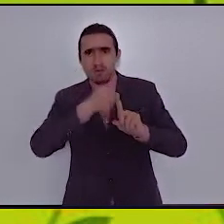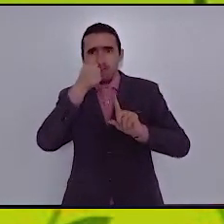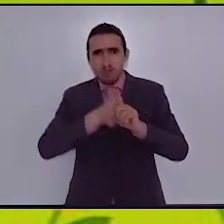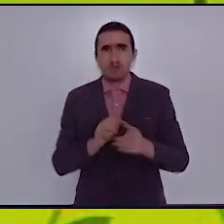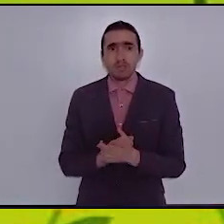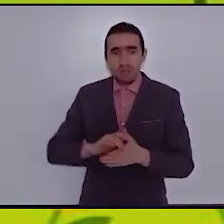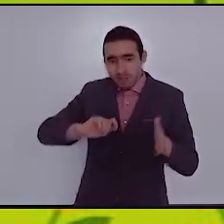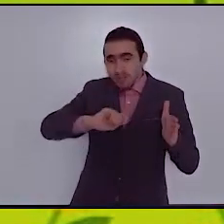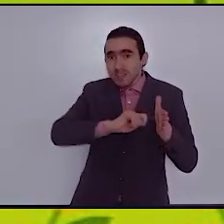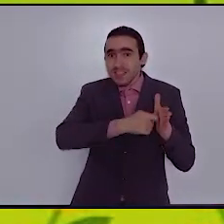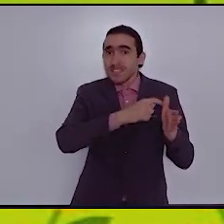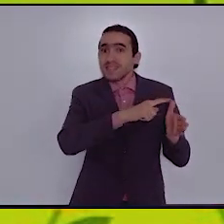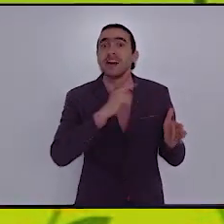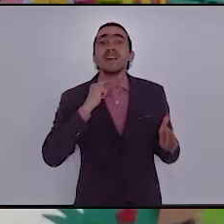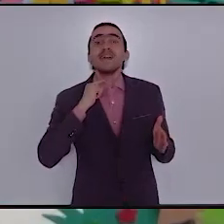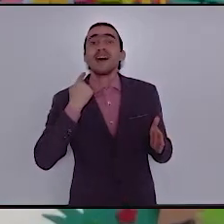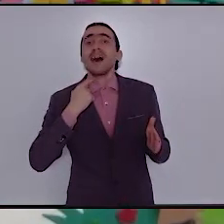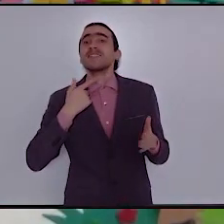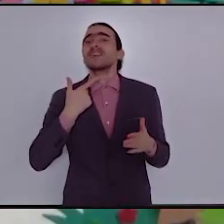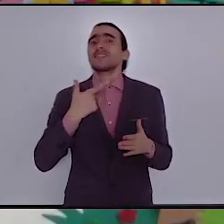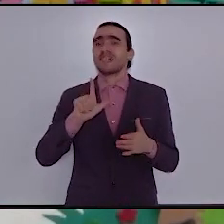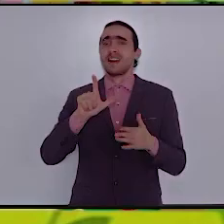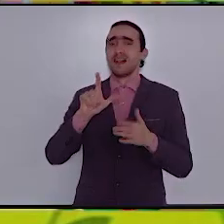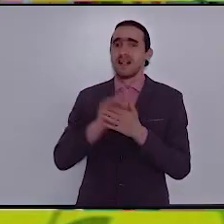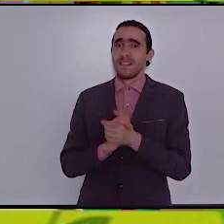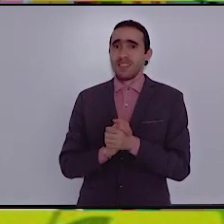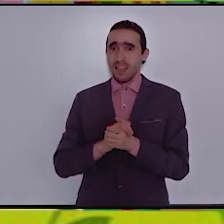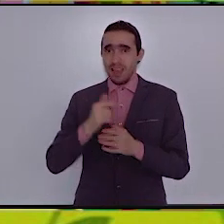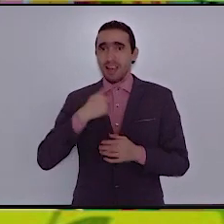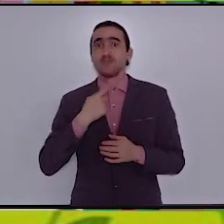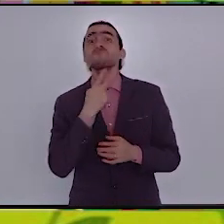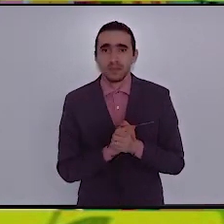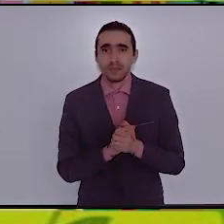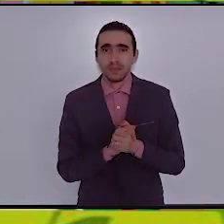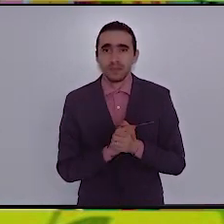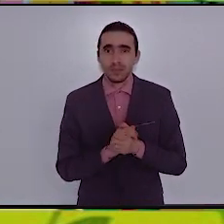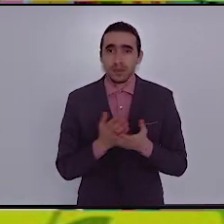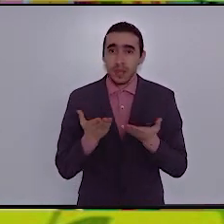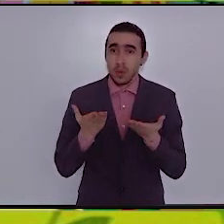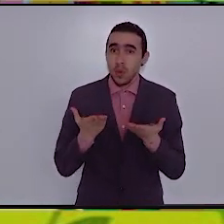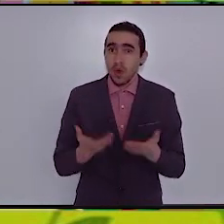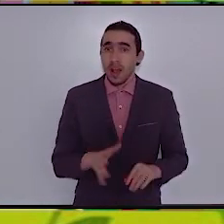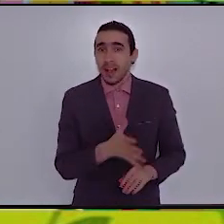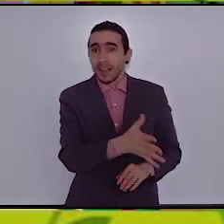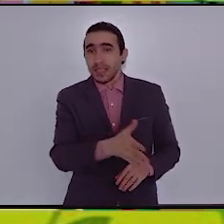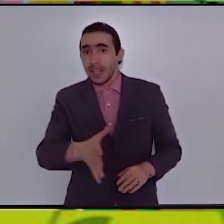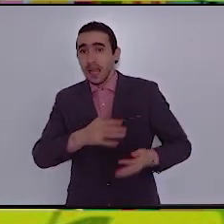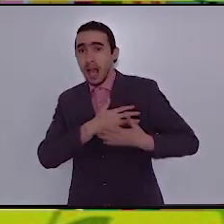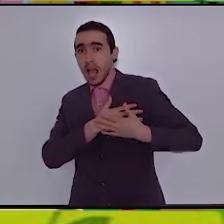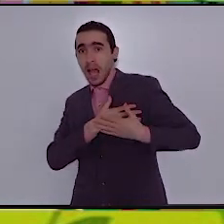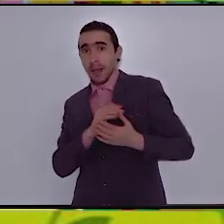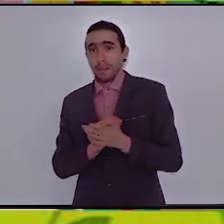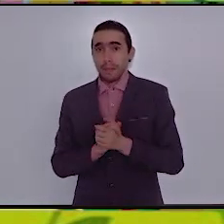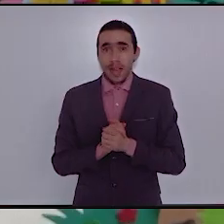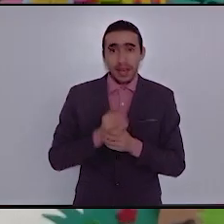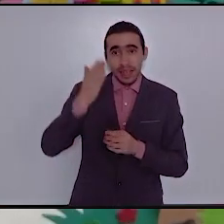رائع عمل رائع ما أرواعكم؟ أنا فخورة بكم وهكذا يا أحبائي نكون